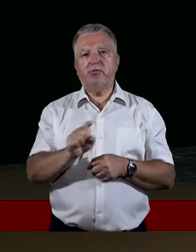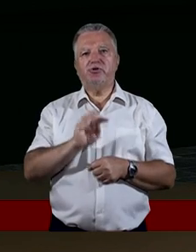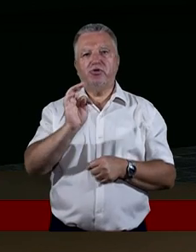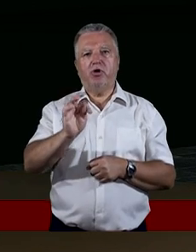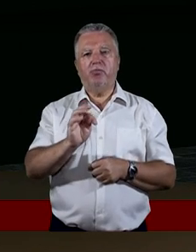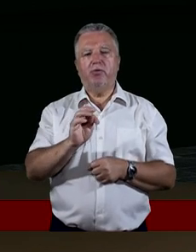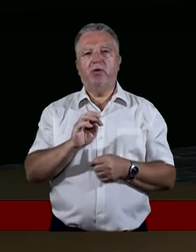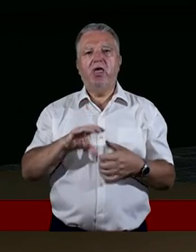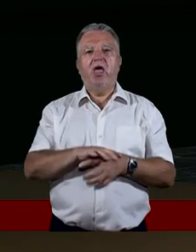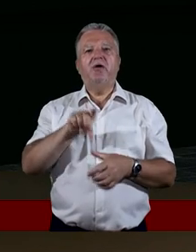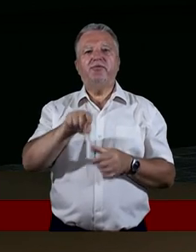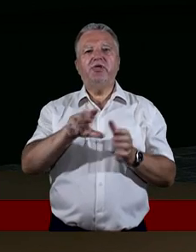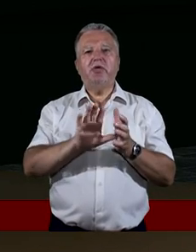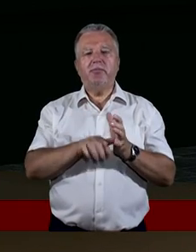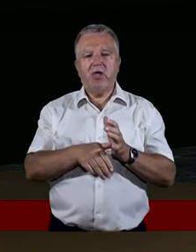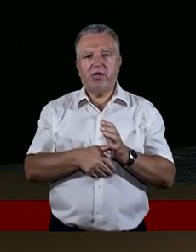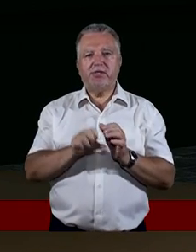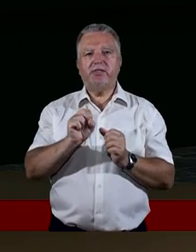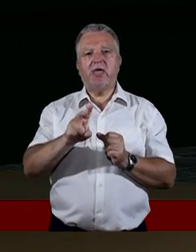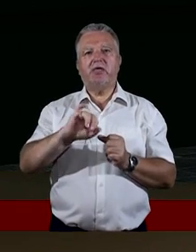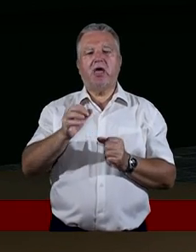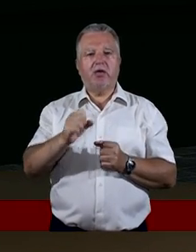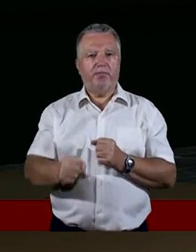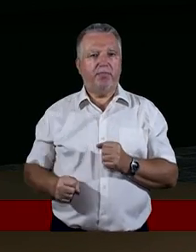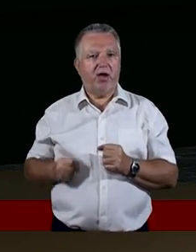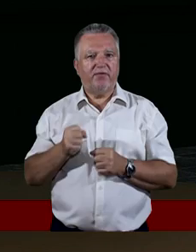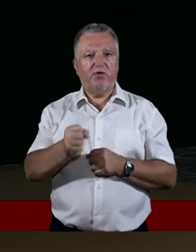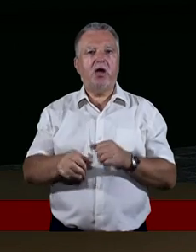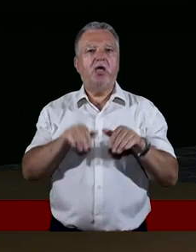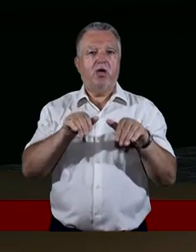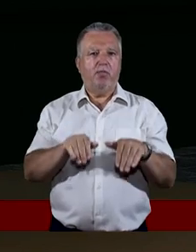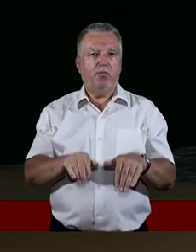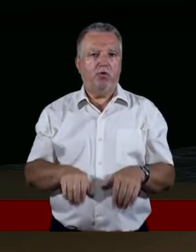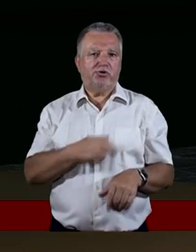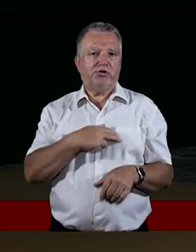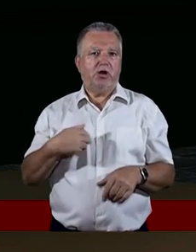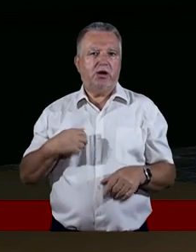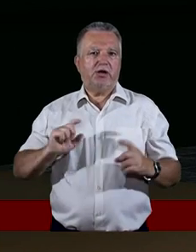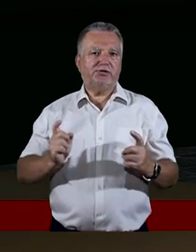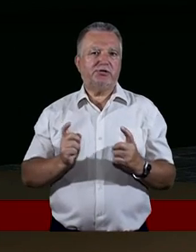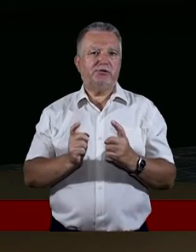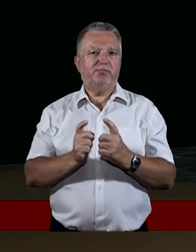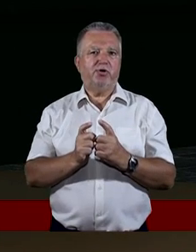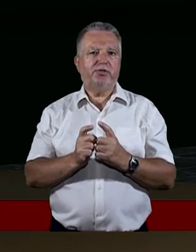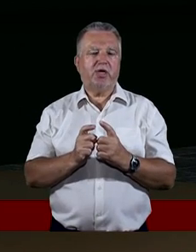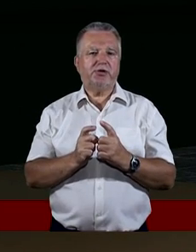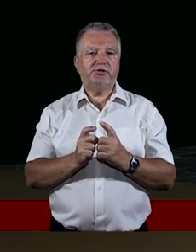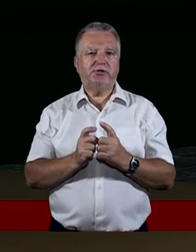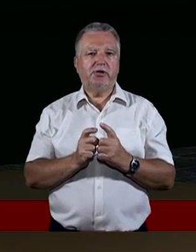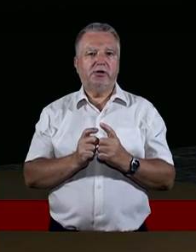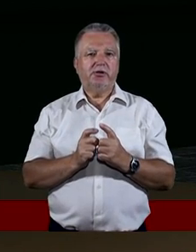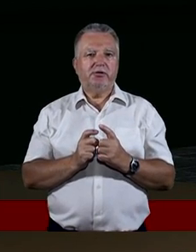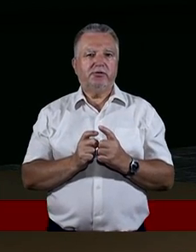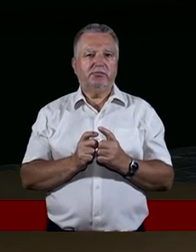Chociaż w tych miastach, tak jak apostoła Pawła, może nas, mogą nas spotkać niewygody,